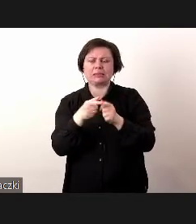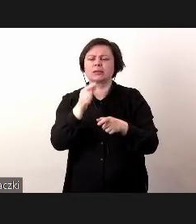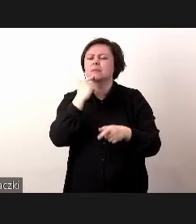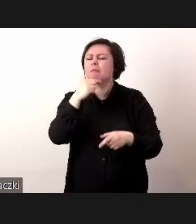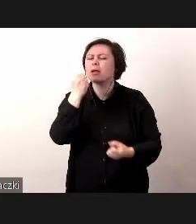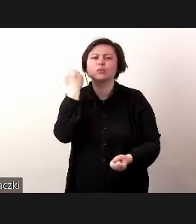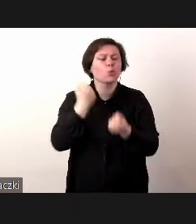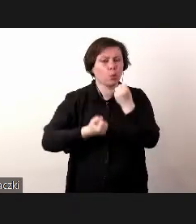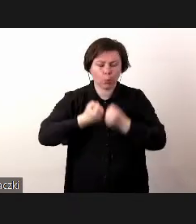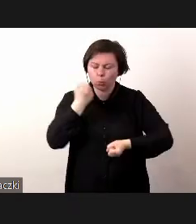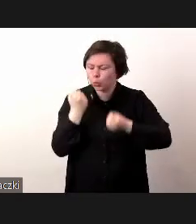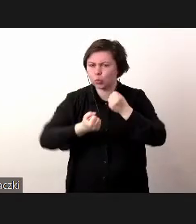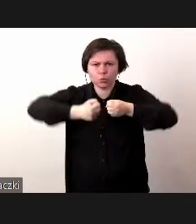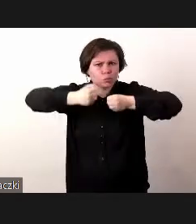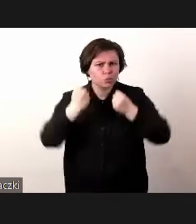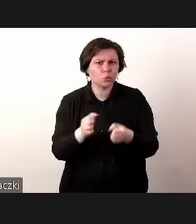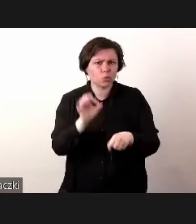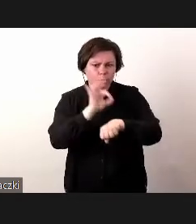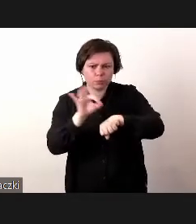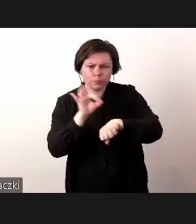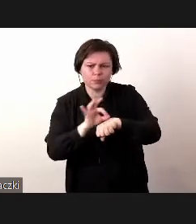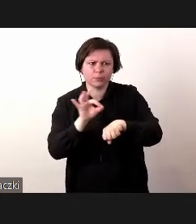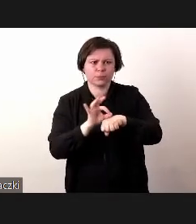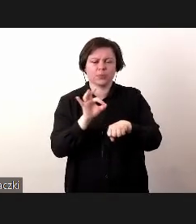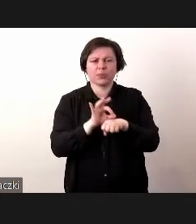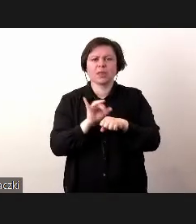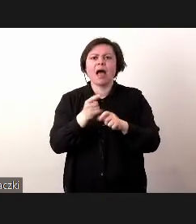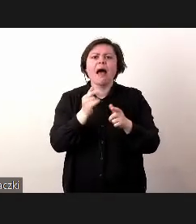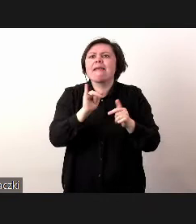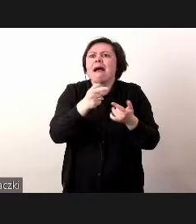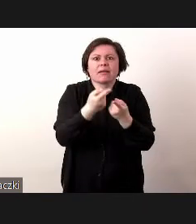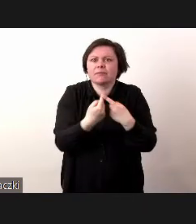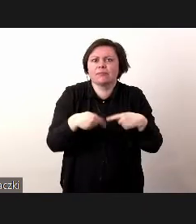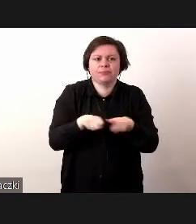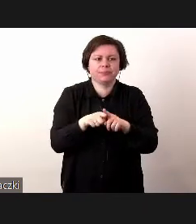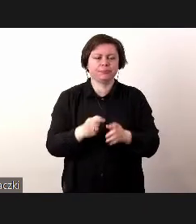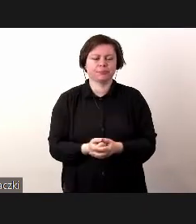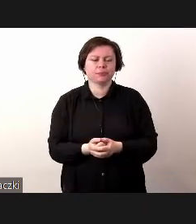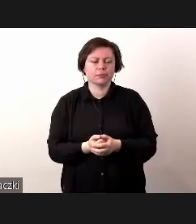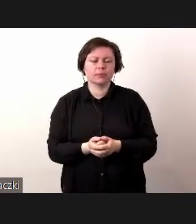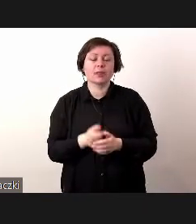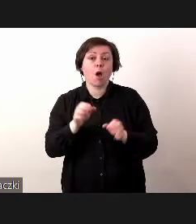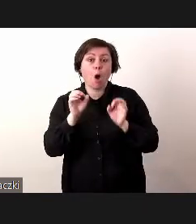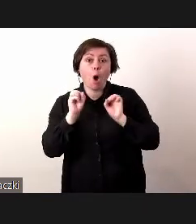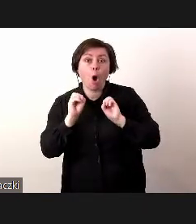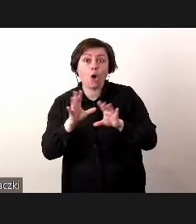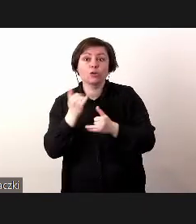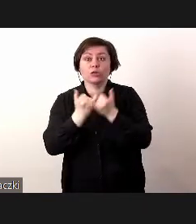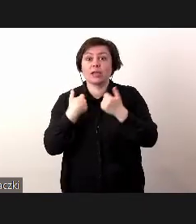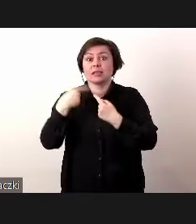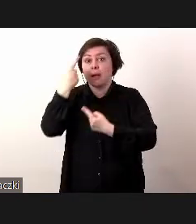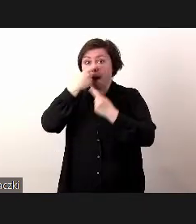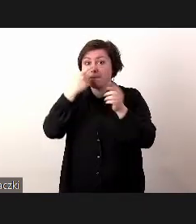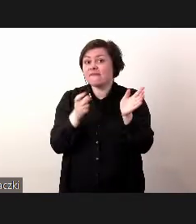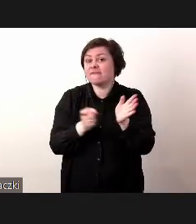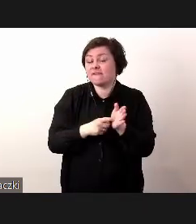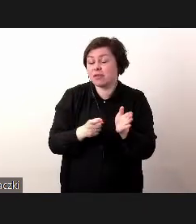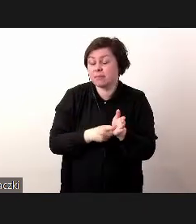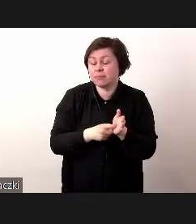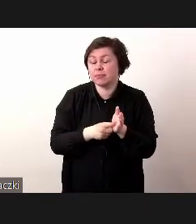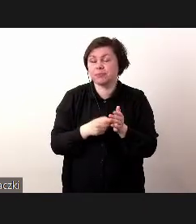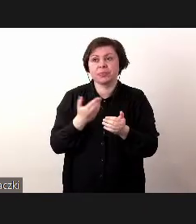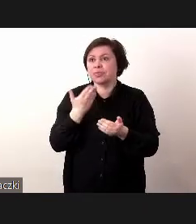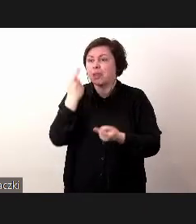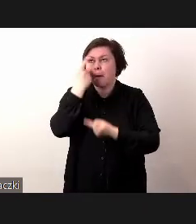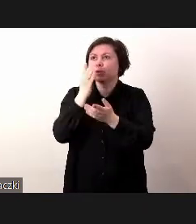skomplikowanych projektach i jak to realizować. Oczywiście, kiedy ja myślę o wymaganiach, nie